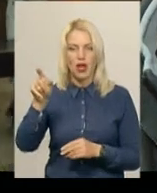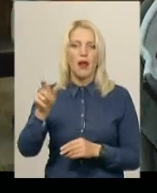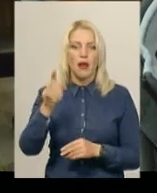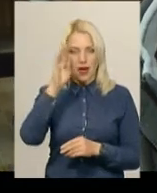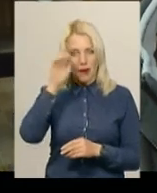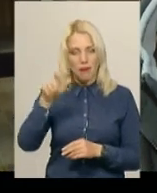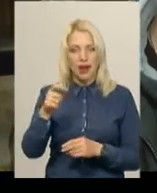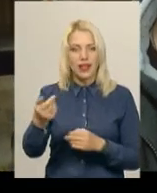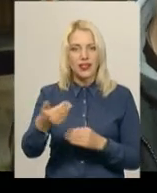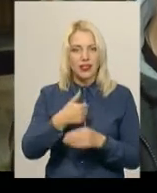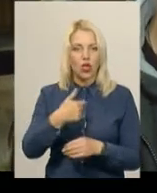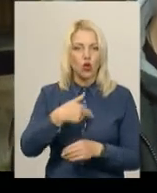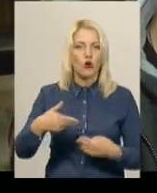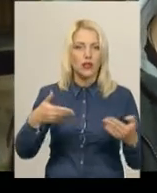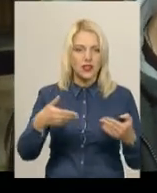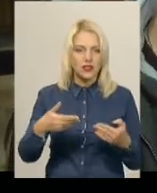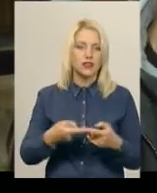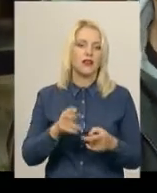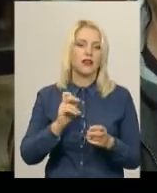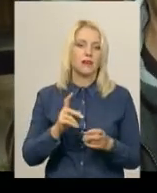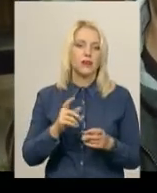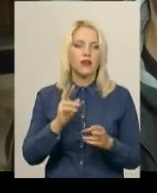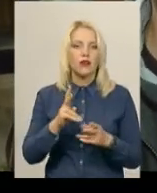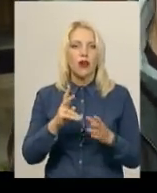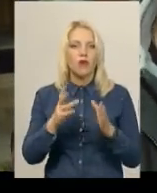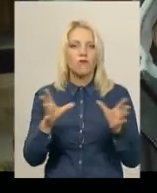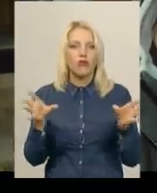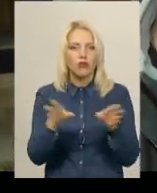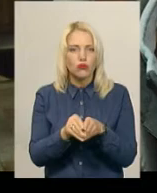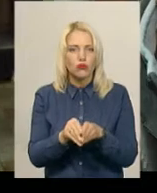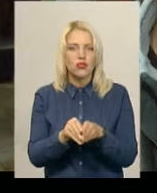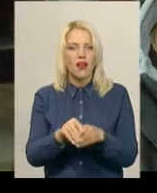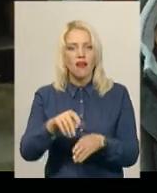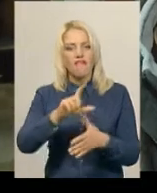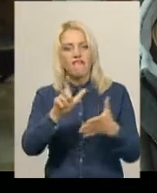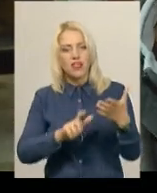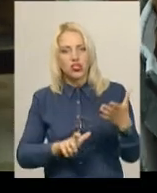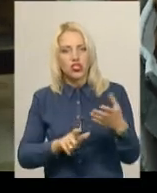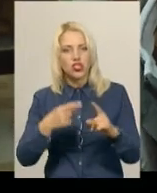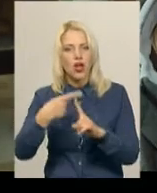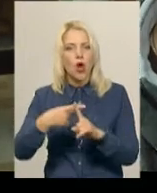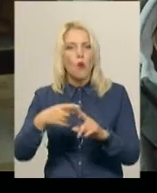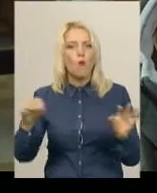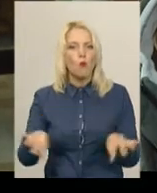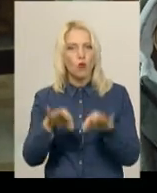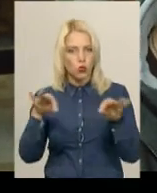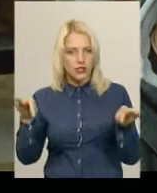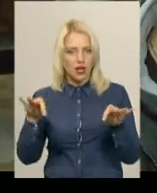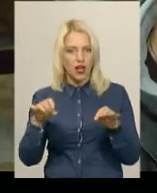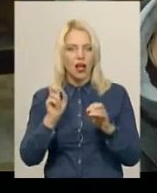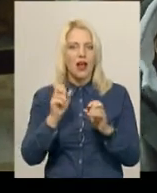цікаво, як це поєднується, його вірші і музика, там де він, якщо можна так сказати,